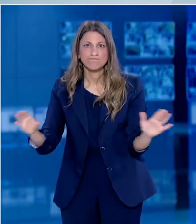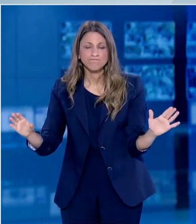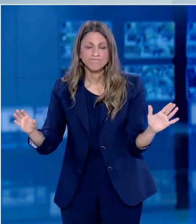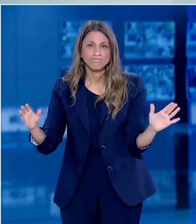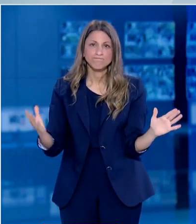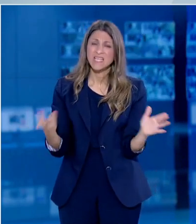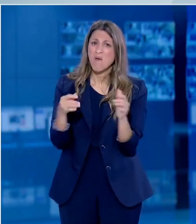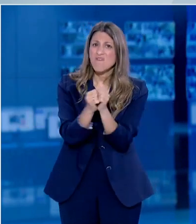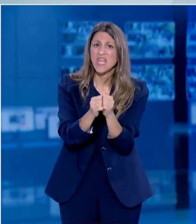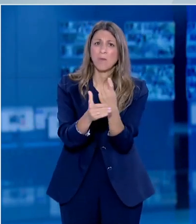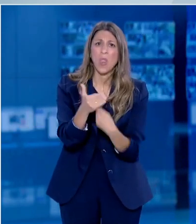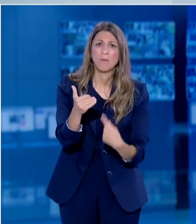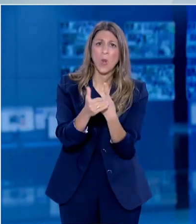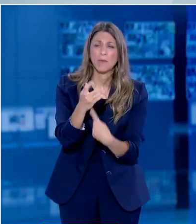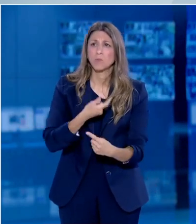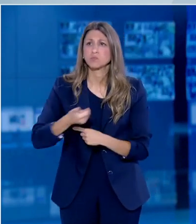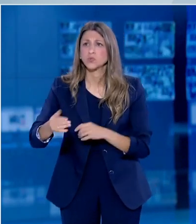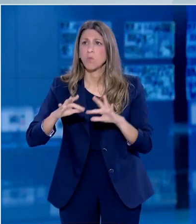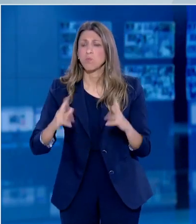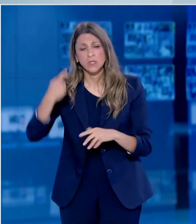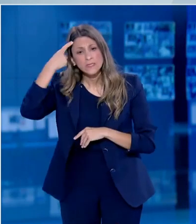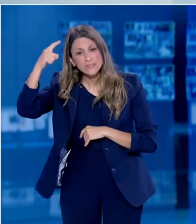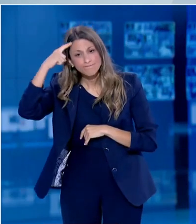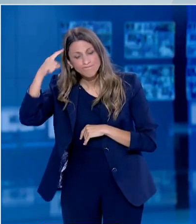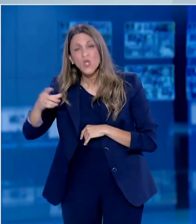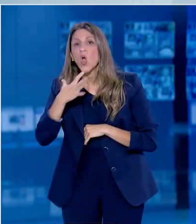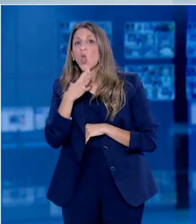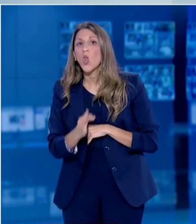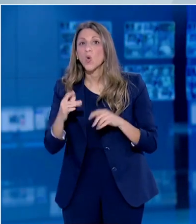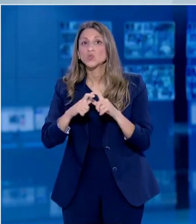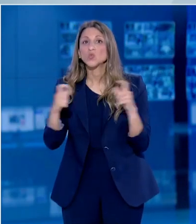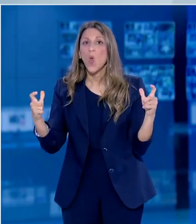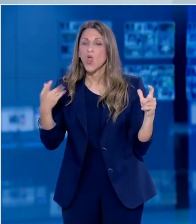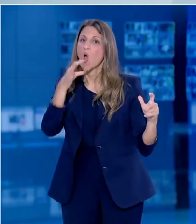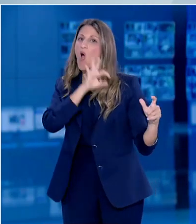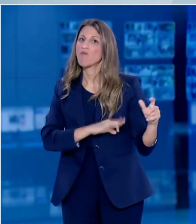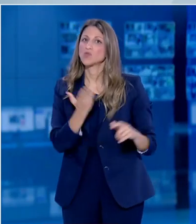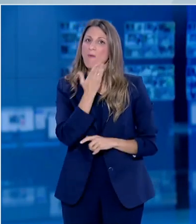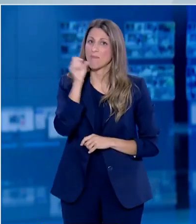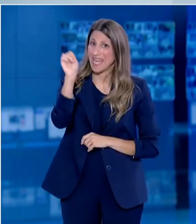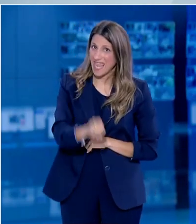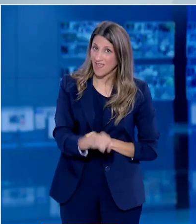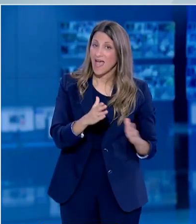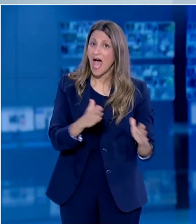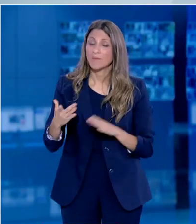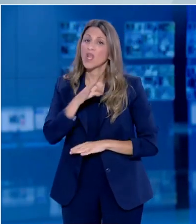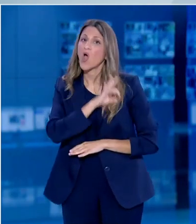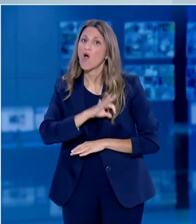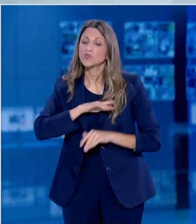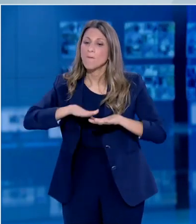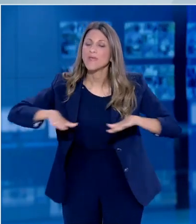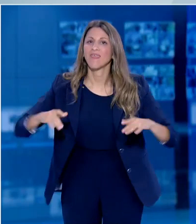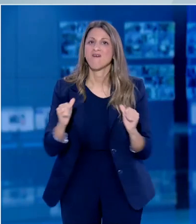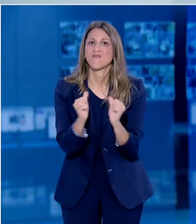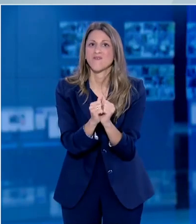περιβάλλον. Ας μην υποτιμάμε την επιρροή του σχολείου στην κοινωνικοποίηση των παιδιών. Αυτή τη στιγμή έχουμε παιδιά